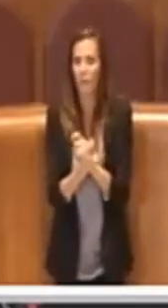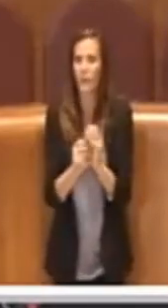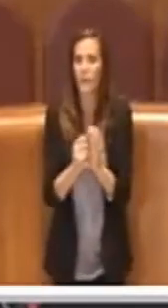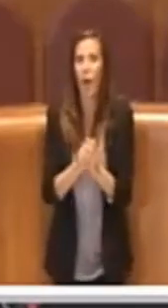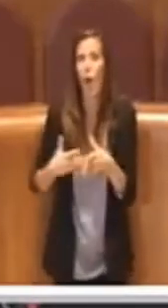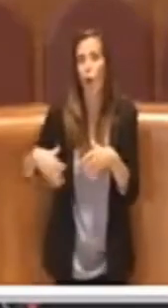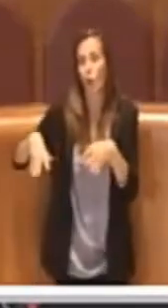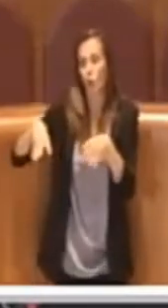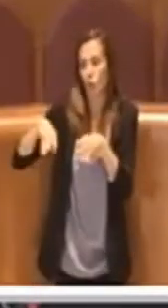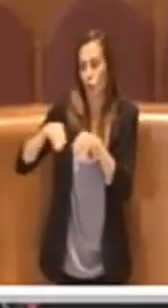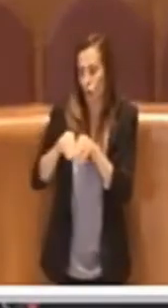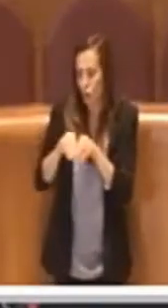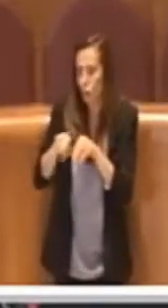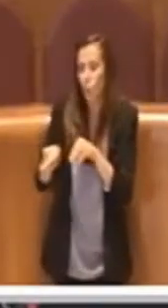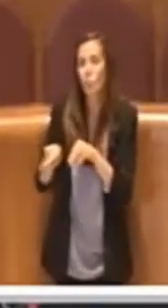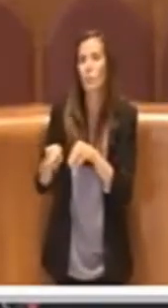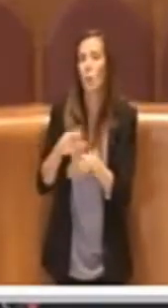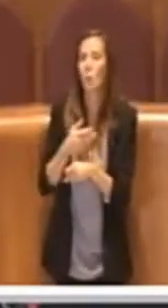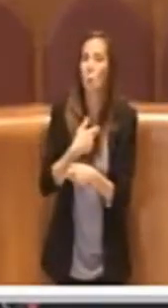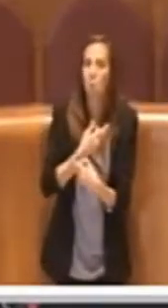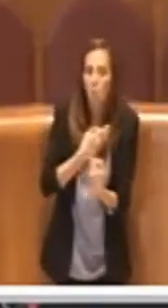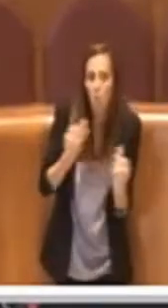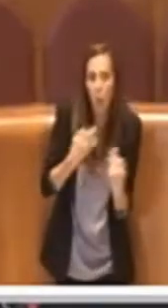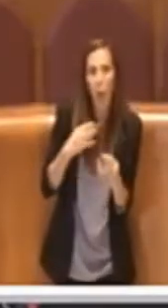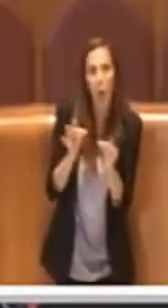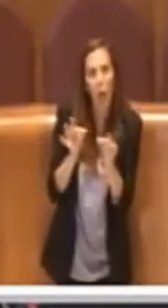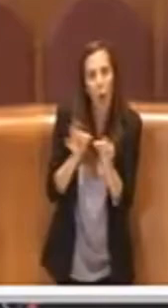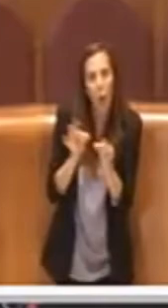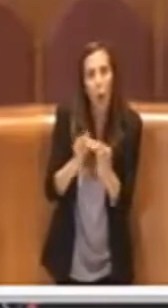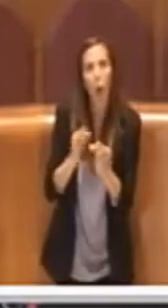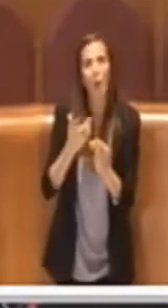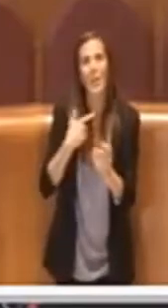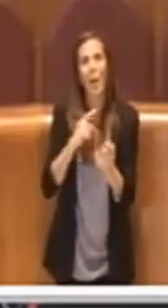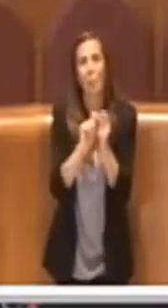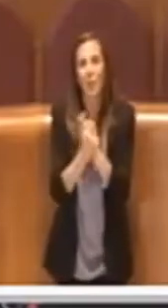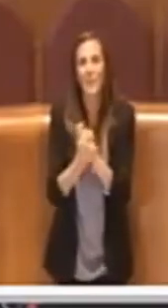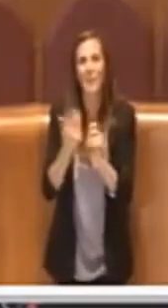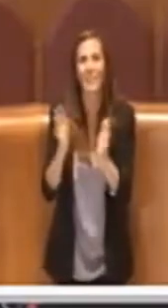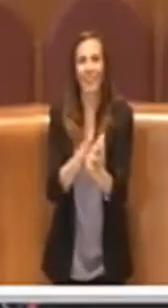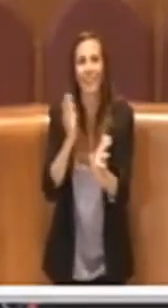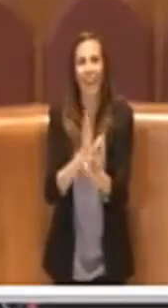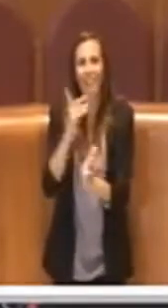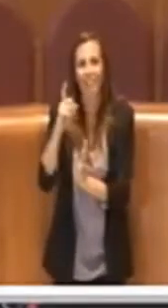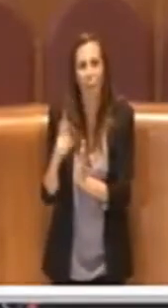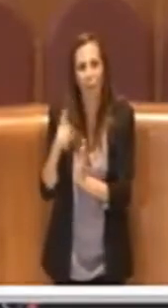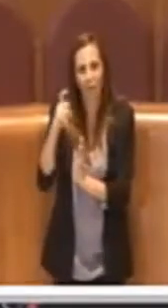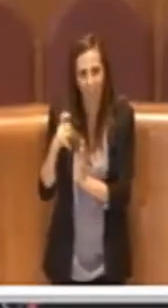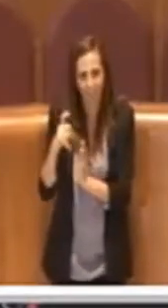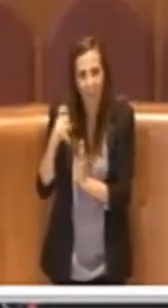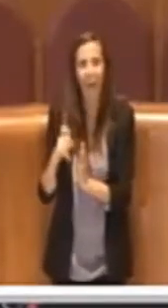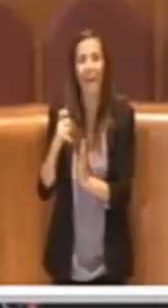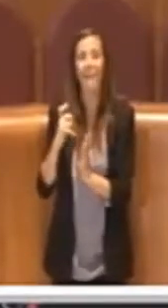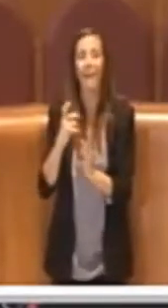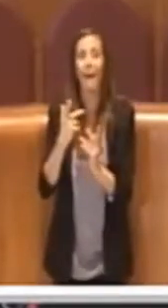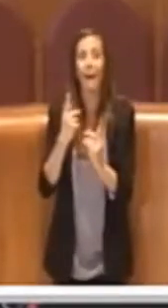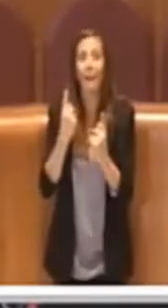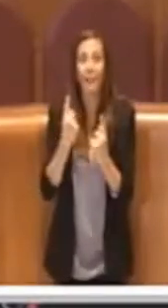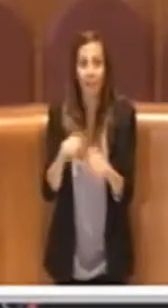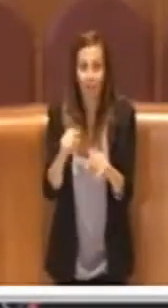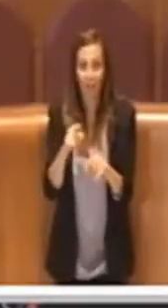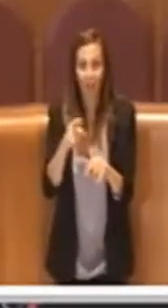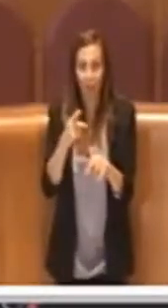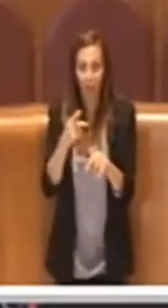di modifica della festa della Befana e anche un miglioramento in merito alle sanzioni, se queste preservano la